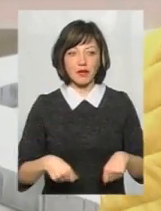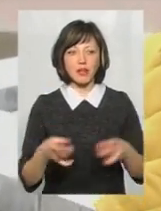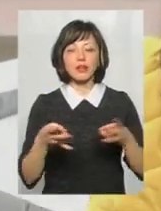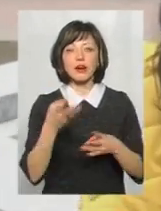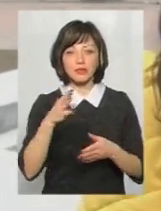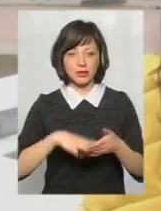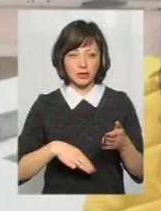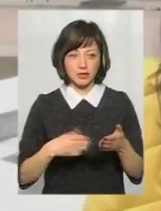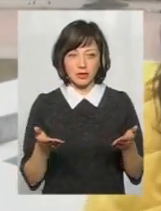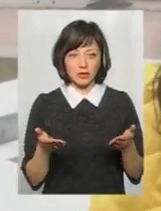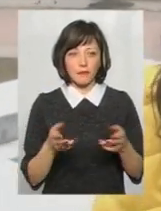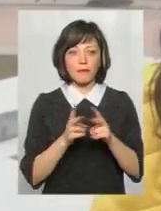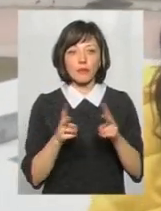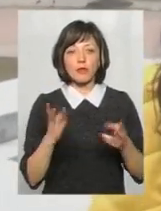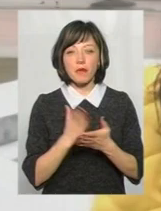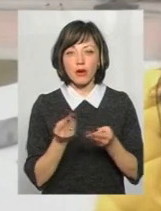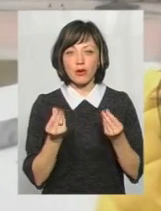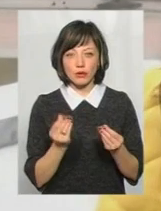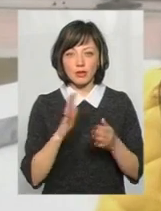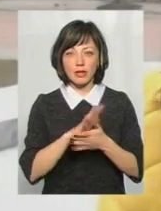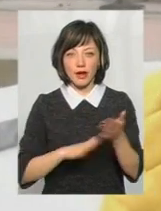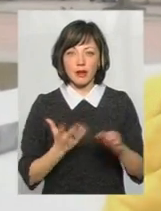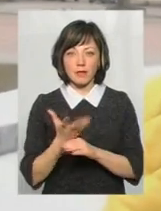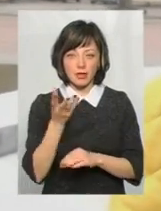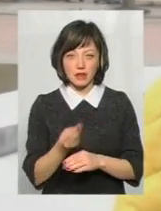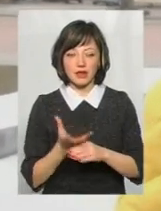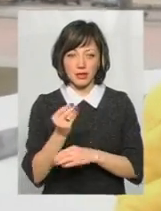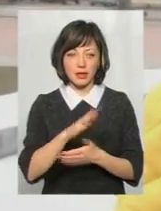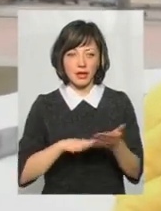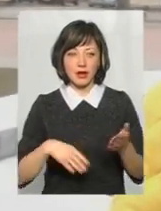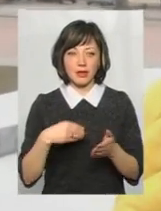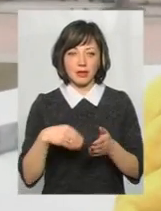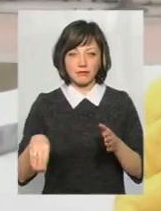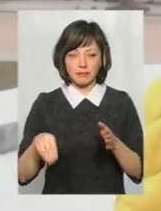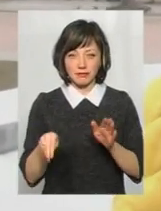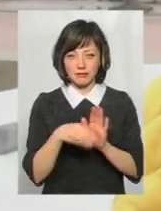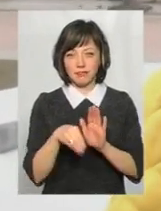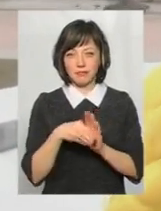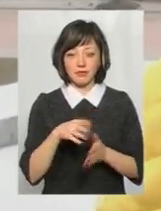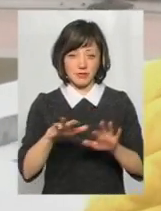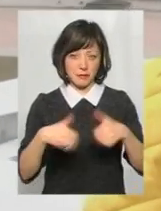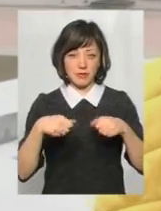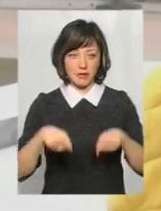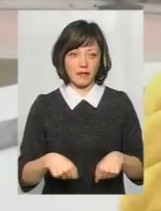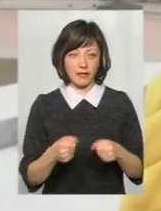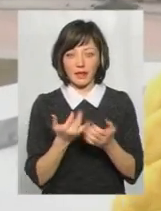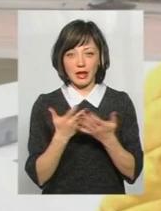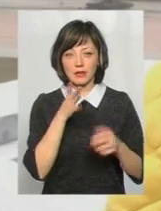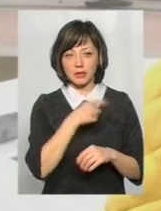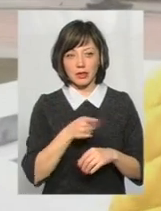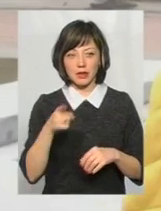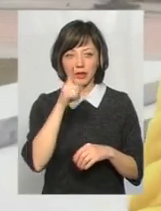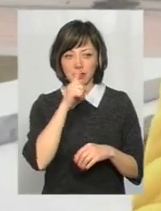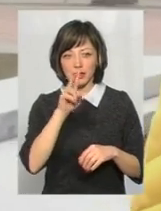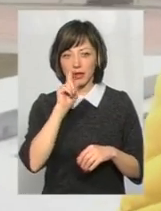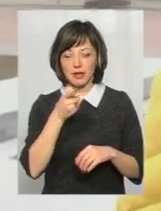штрафи. Хто має гроші, той буде далі платити і буде далі відкуплятися. Просто забирати права, ну, можливо, на різний термін, там, на